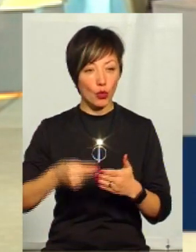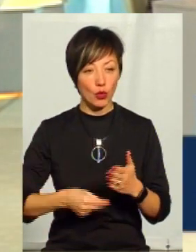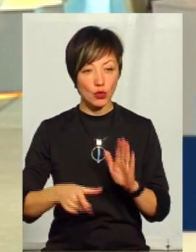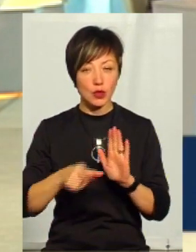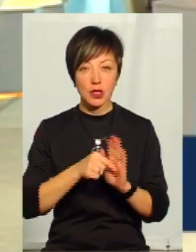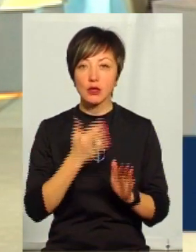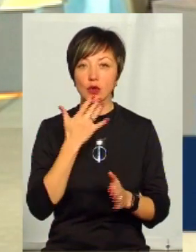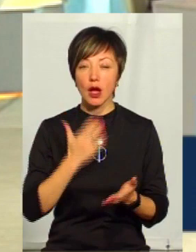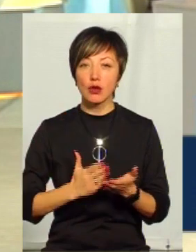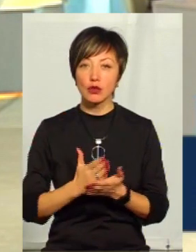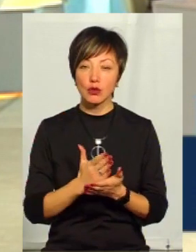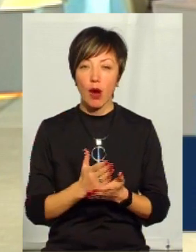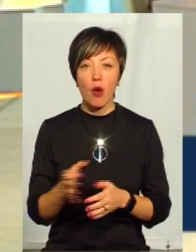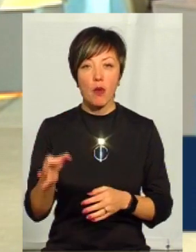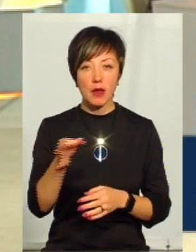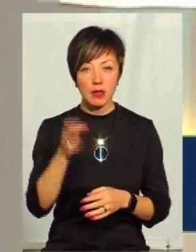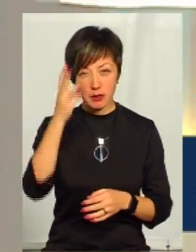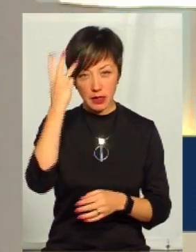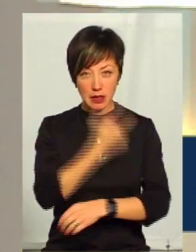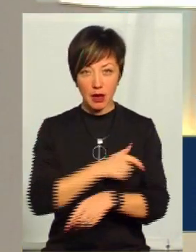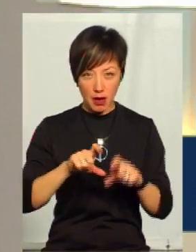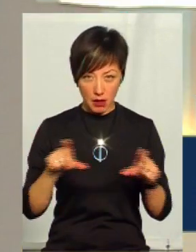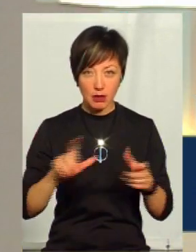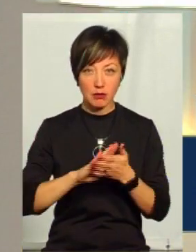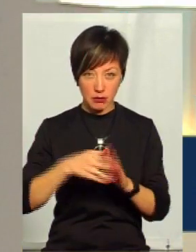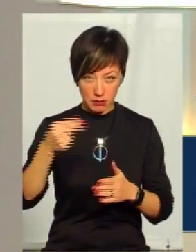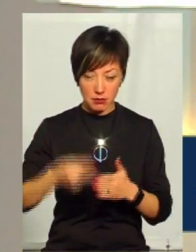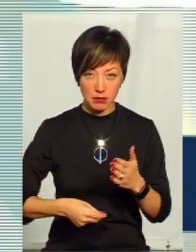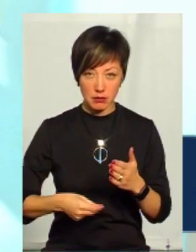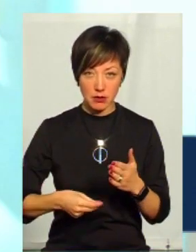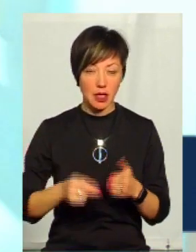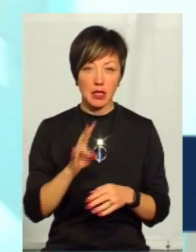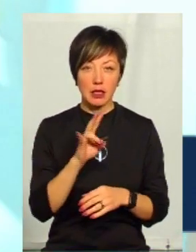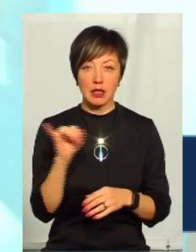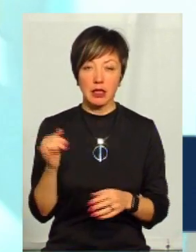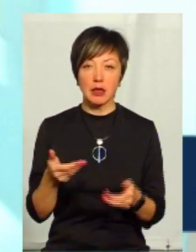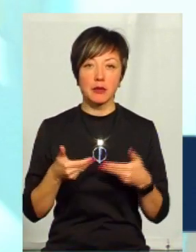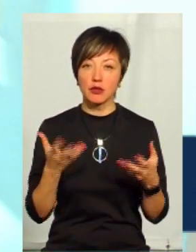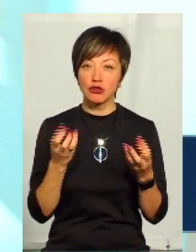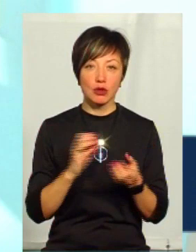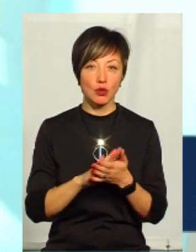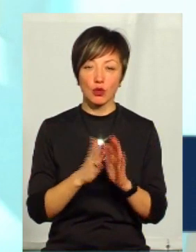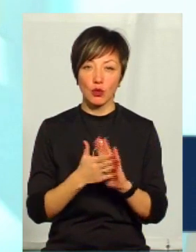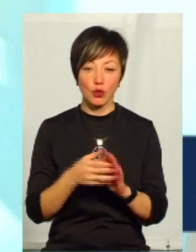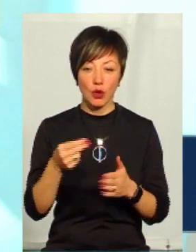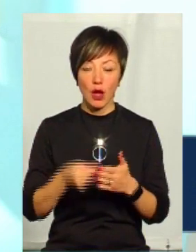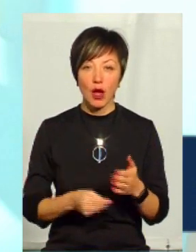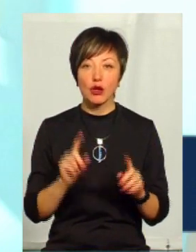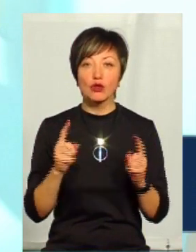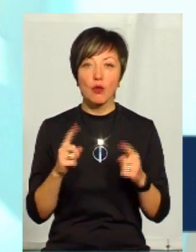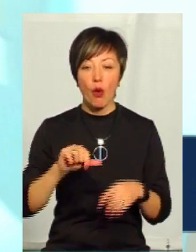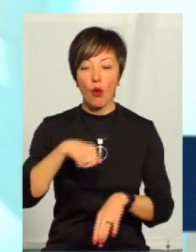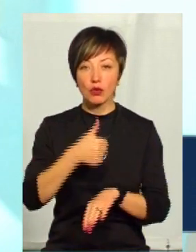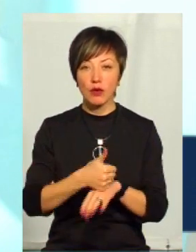з Національною службою. Хмельницька обласна лікарня уклала угоду? Ні, ми ще не уклали угоду. Чому? Основні